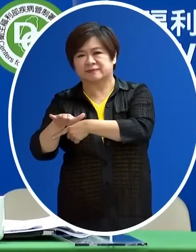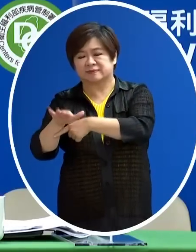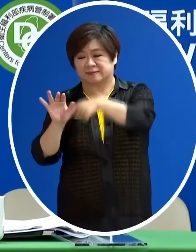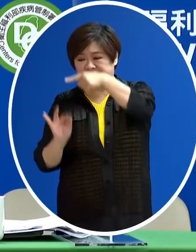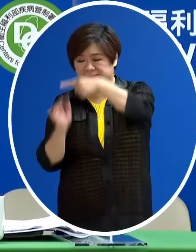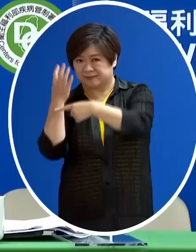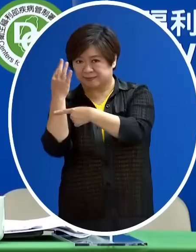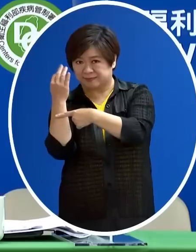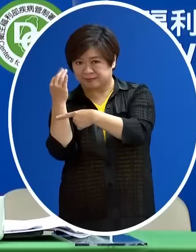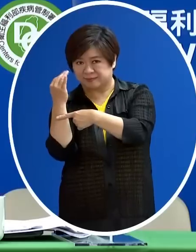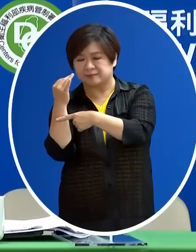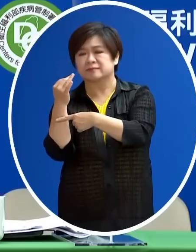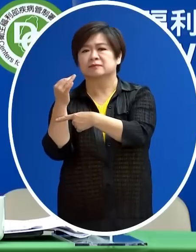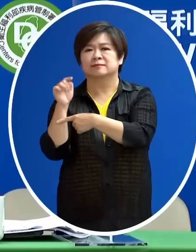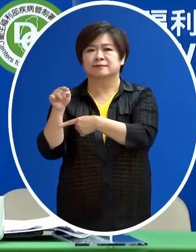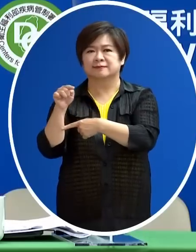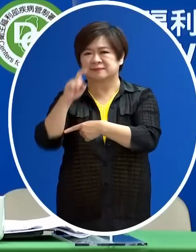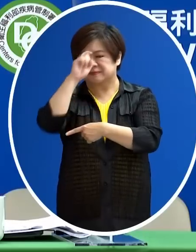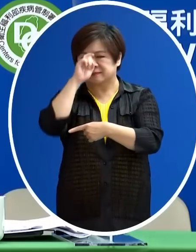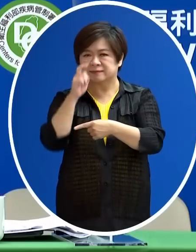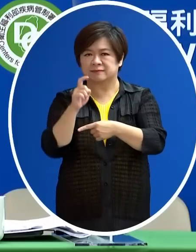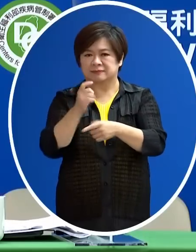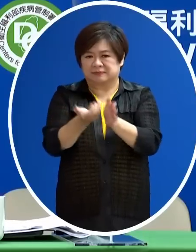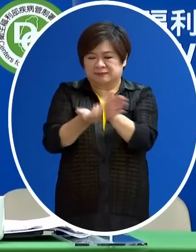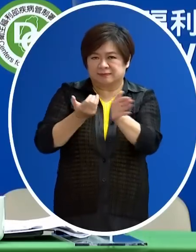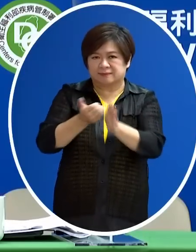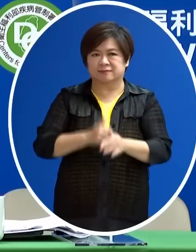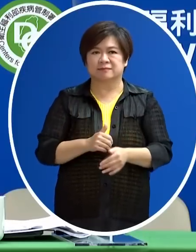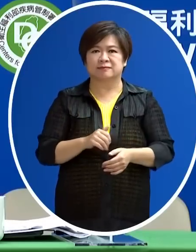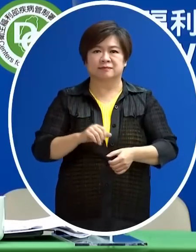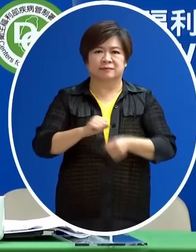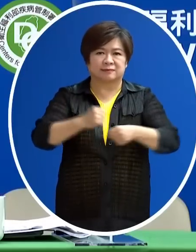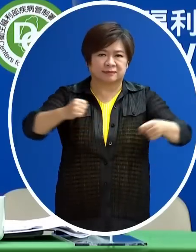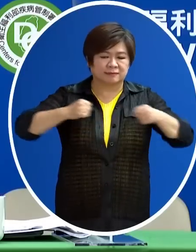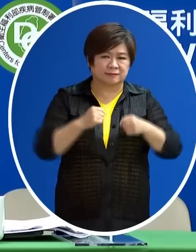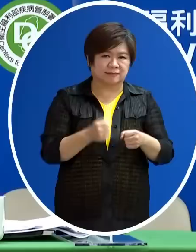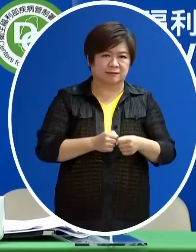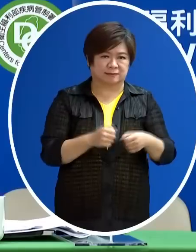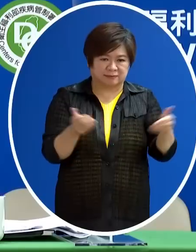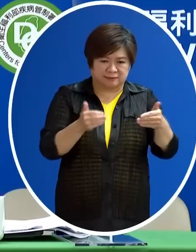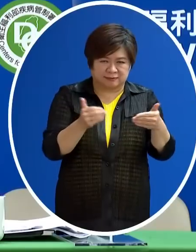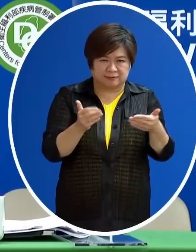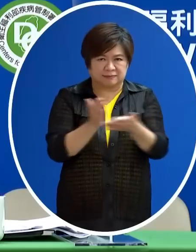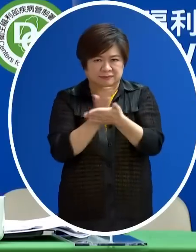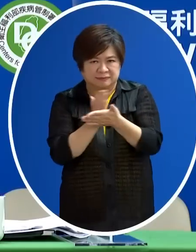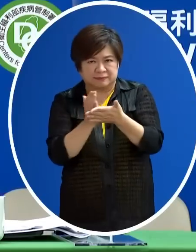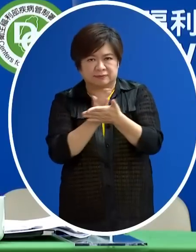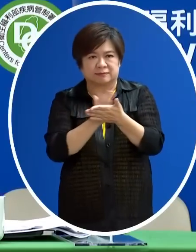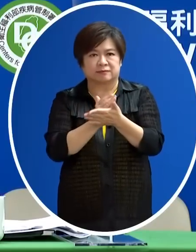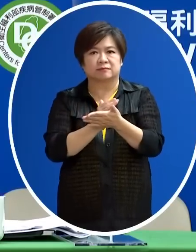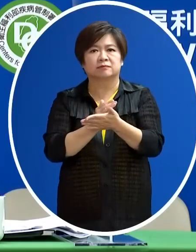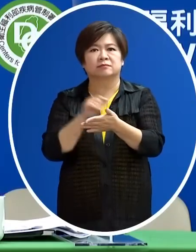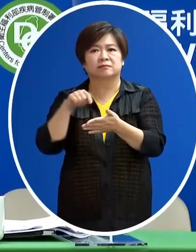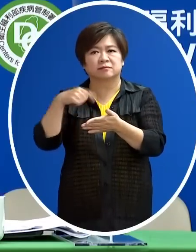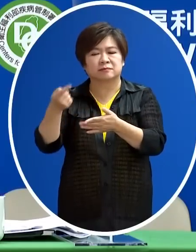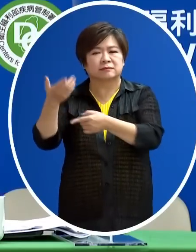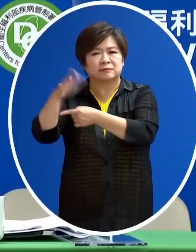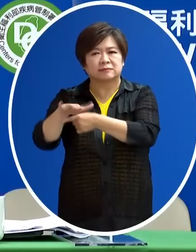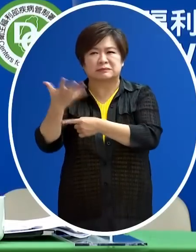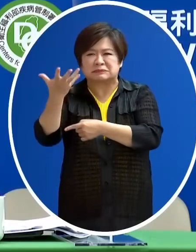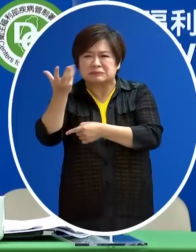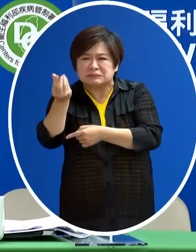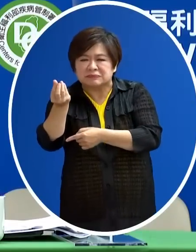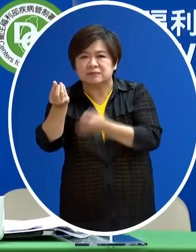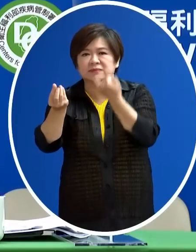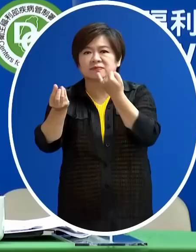如果加強這個診斷 治療那可以降低這個致死率的話當然是希望